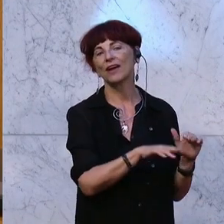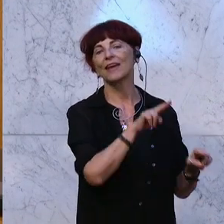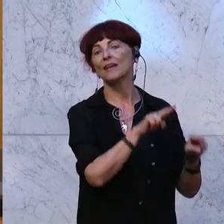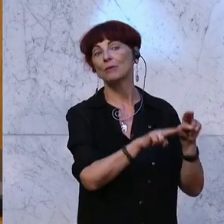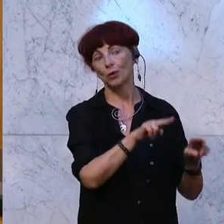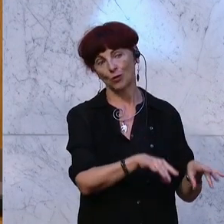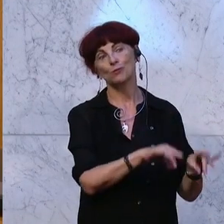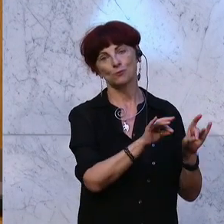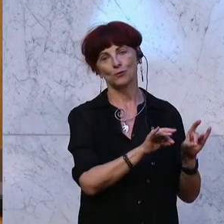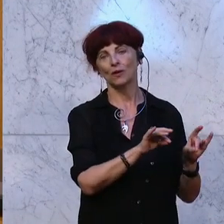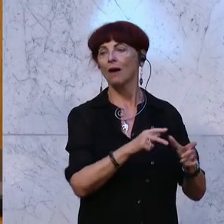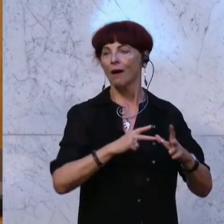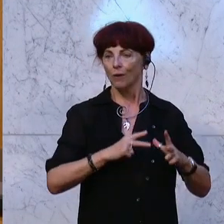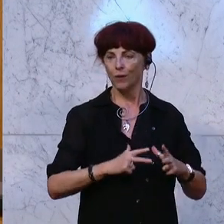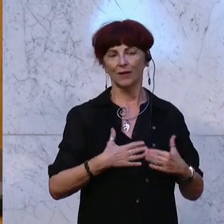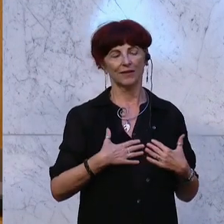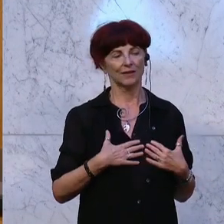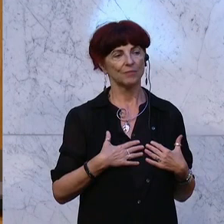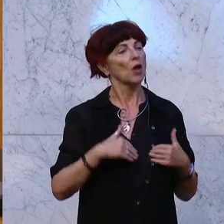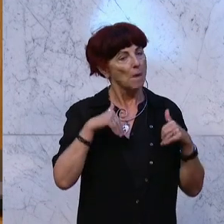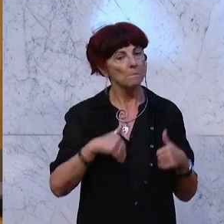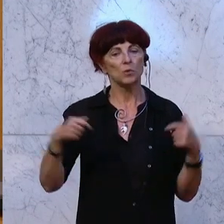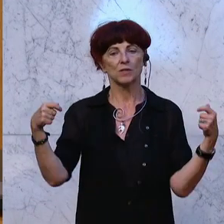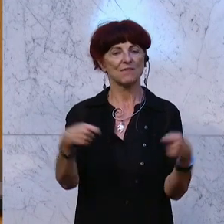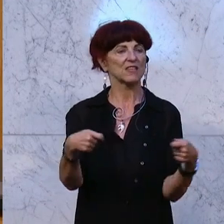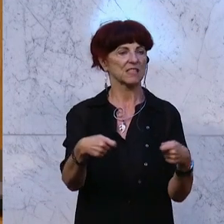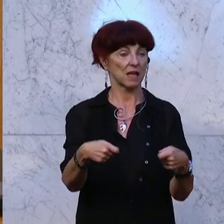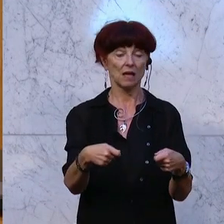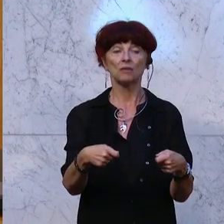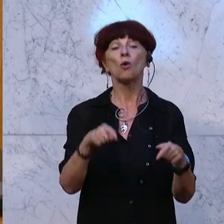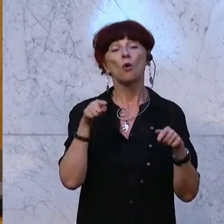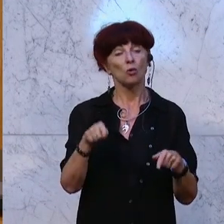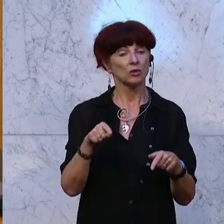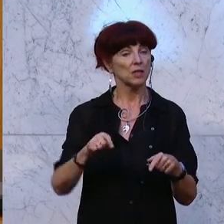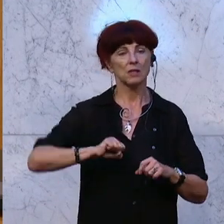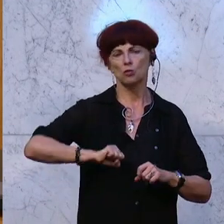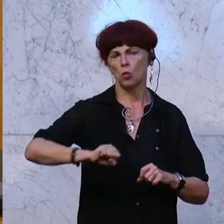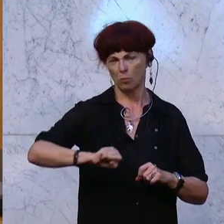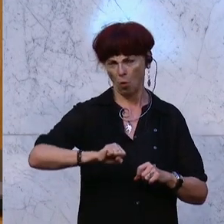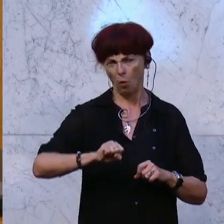habe. Das heißt aber natürlich, dass wir auch investieren müssen. Und das werden wir mit diesem Turbo auch tun.